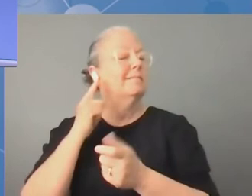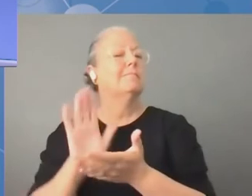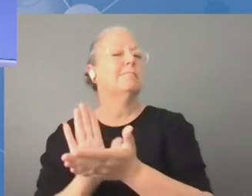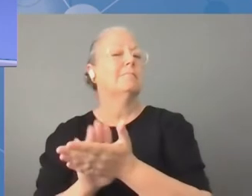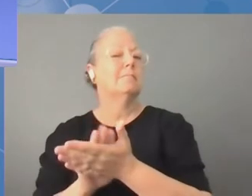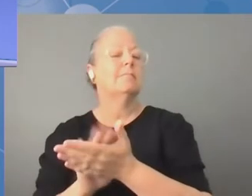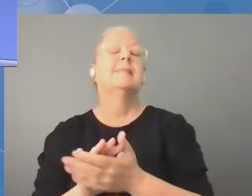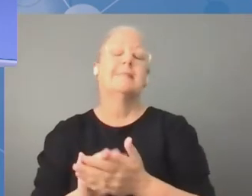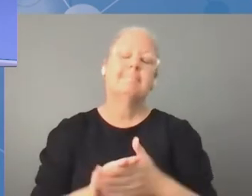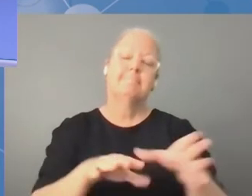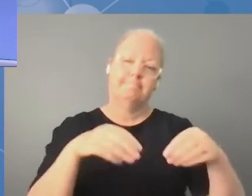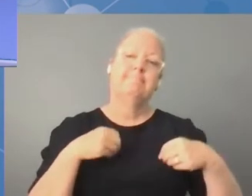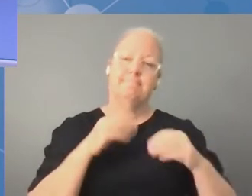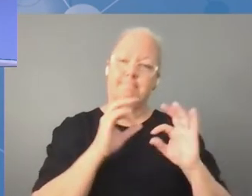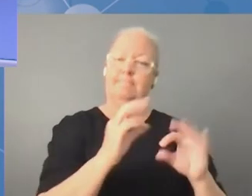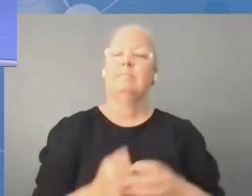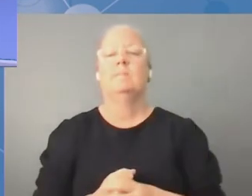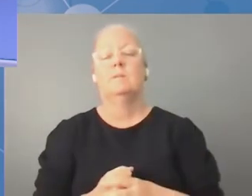Odnotujemy również tę uwagę.